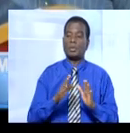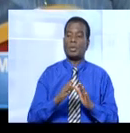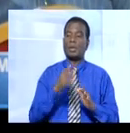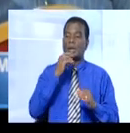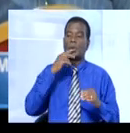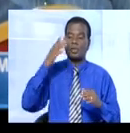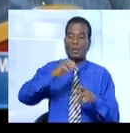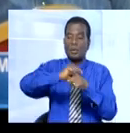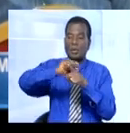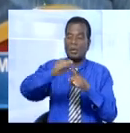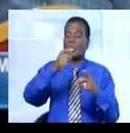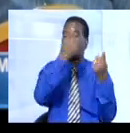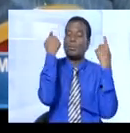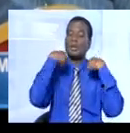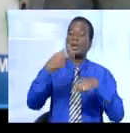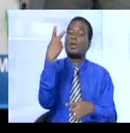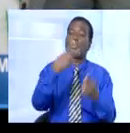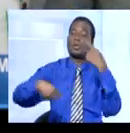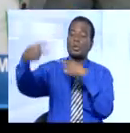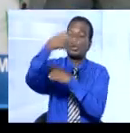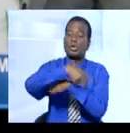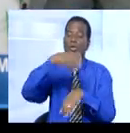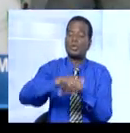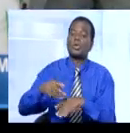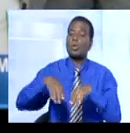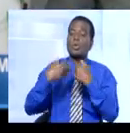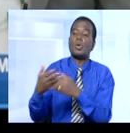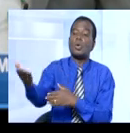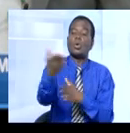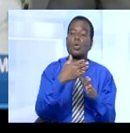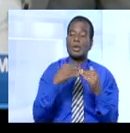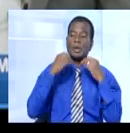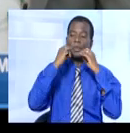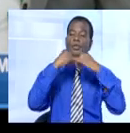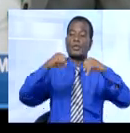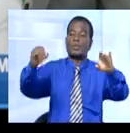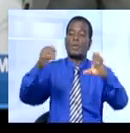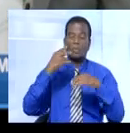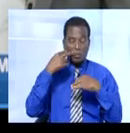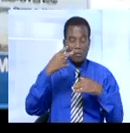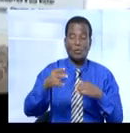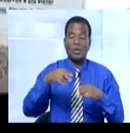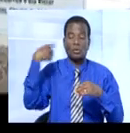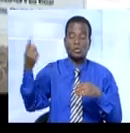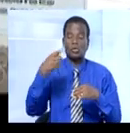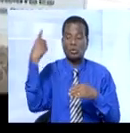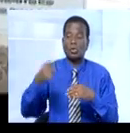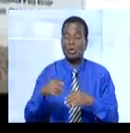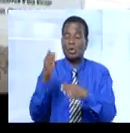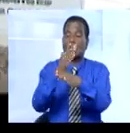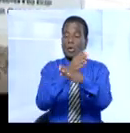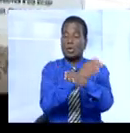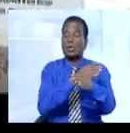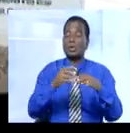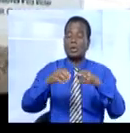Ils seront formés pendant deux jours sur le système de collecte de données en vue d'observer régulièrement l'évolution des performances